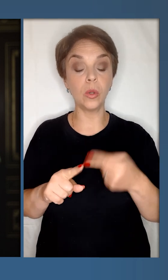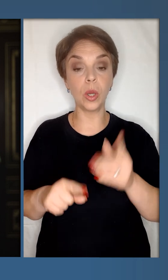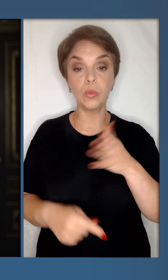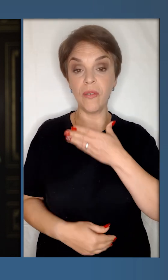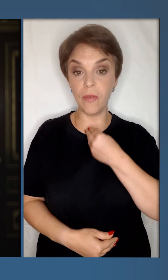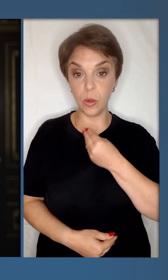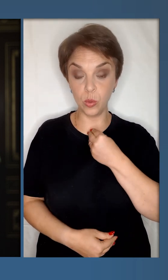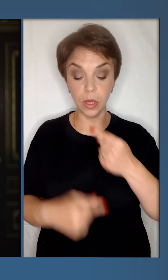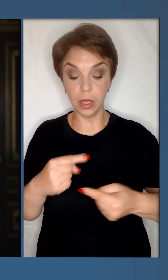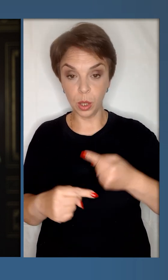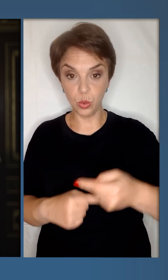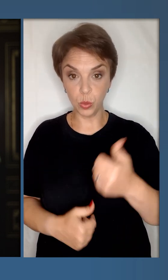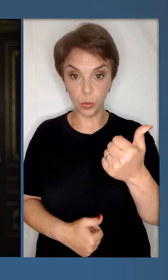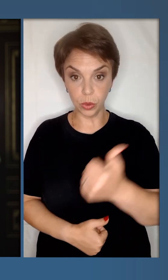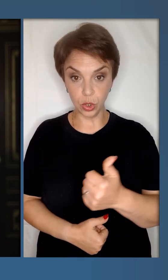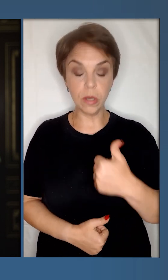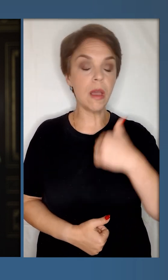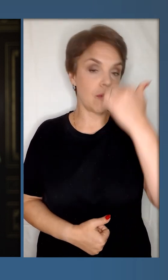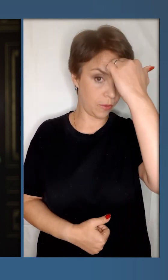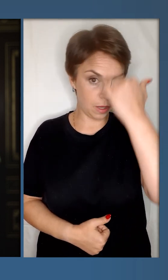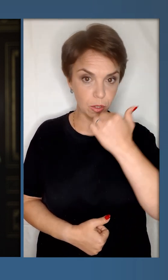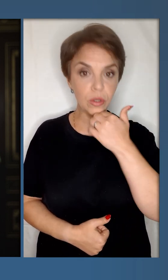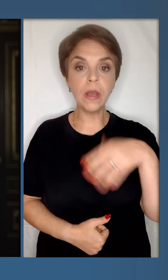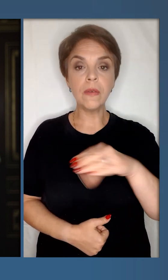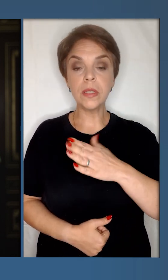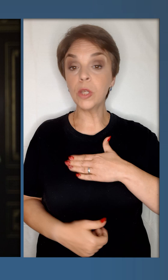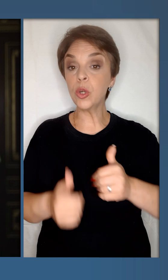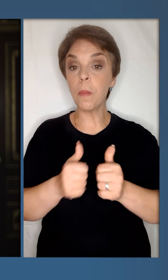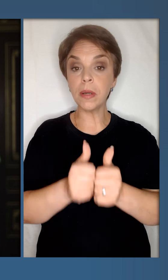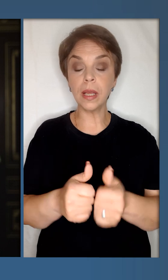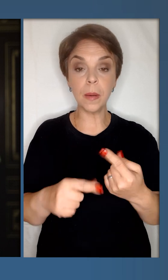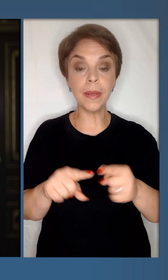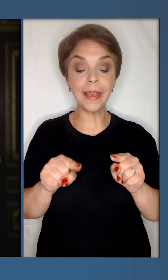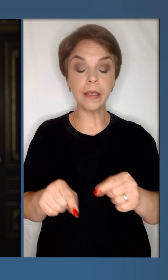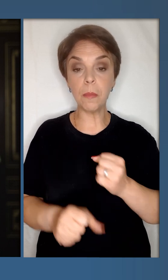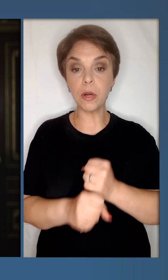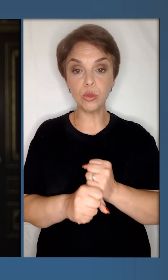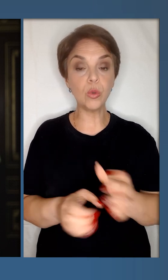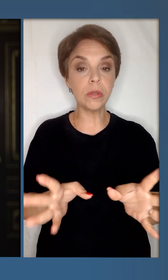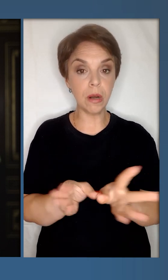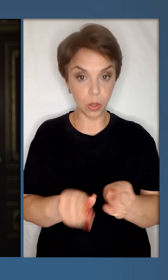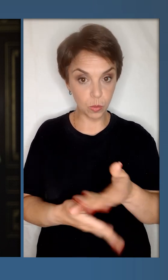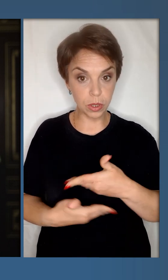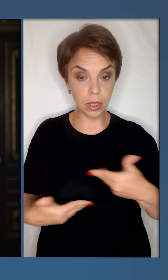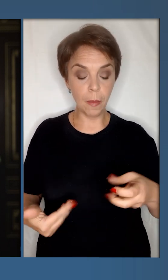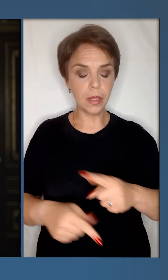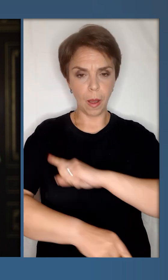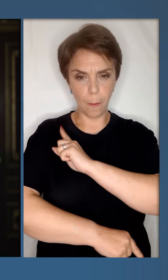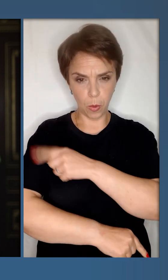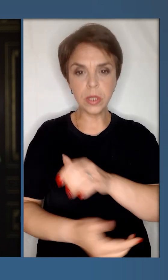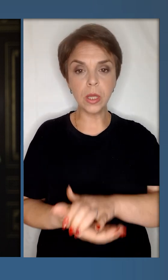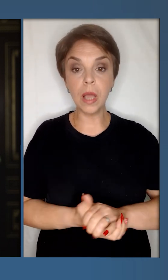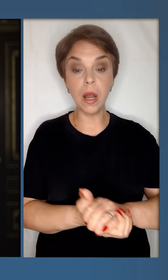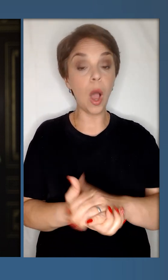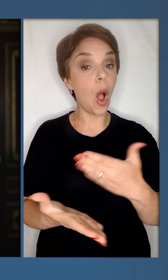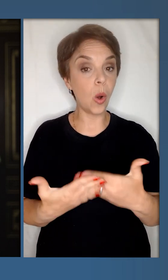відбудеться у Вільнюсі вже наступного тижня. Я вдячний усім нашим партнерам, які працюють разом з нами на посилення